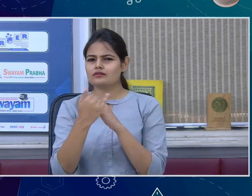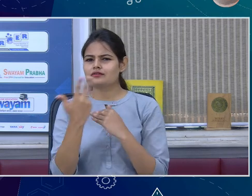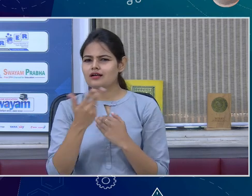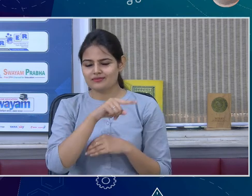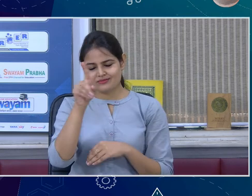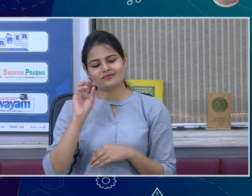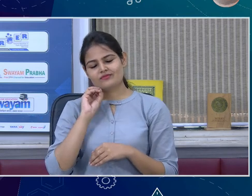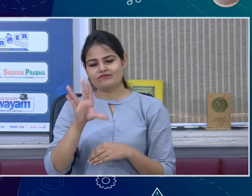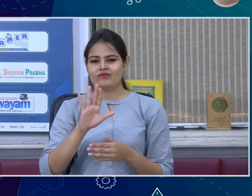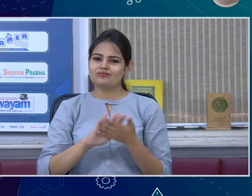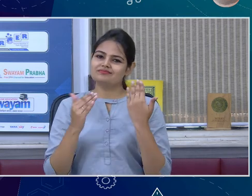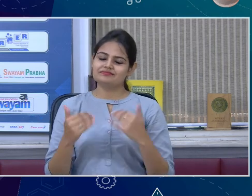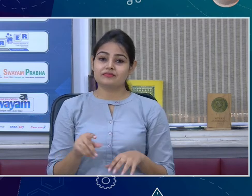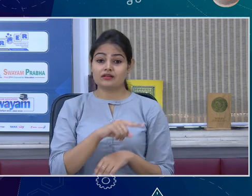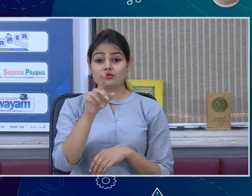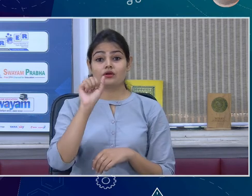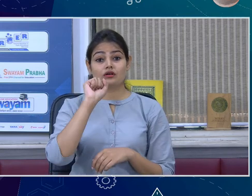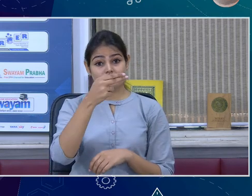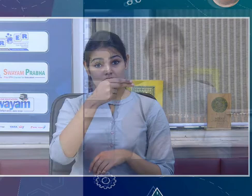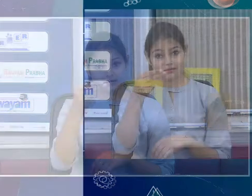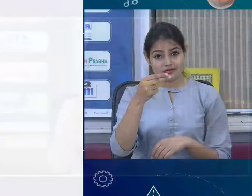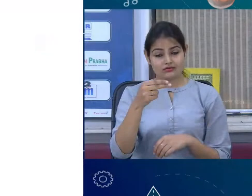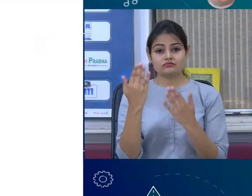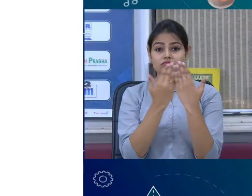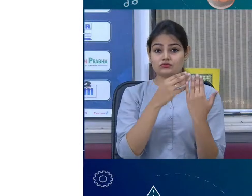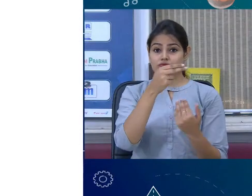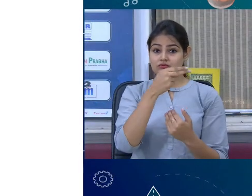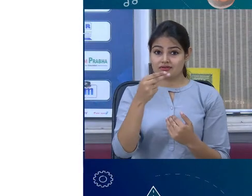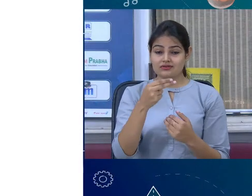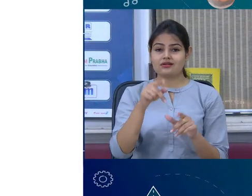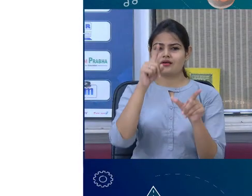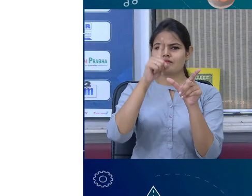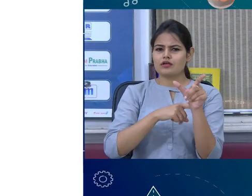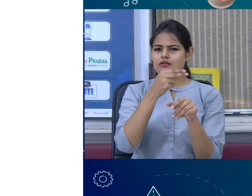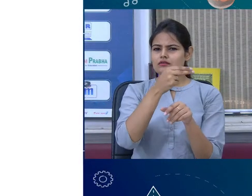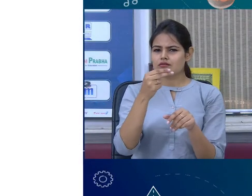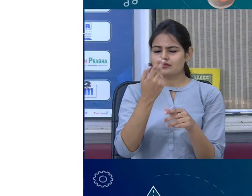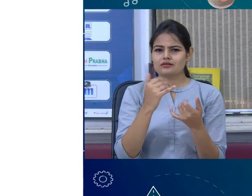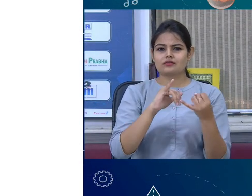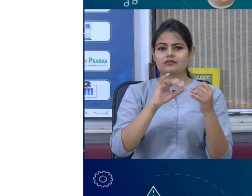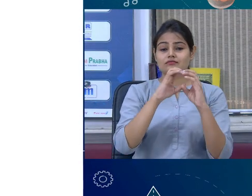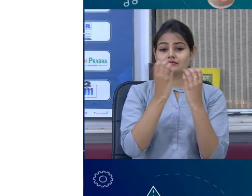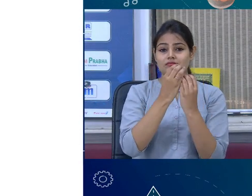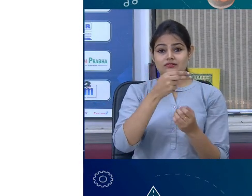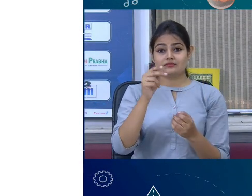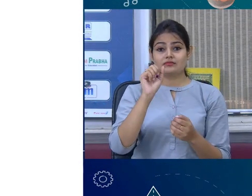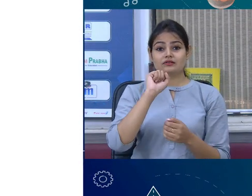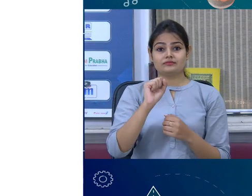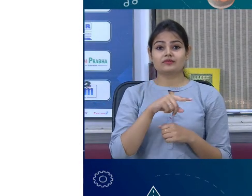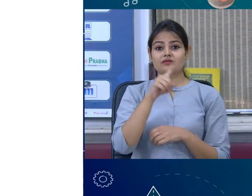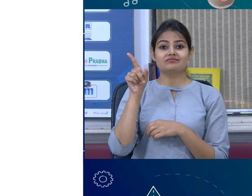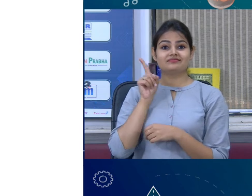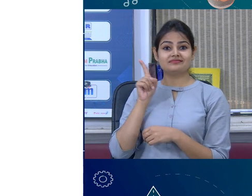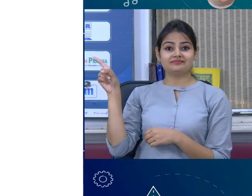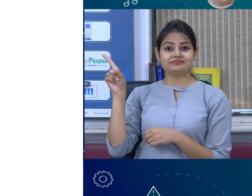लखिएगा उसमें आपको अपना नाम लिखना है उसकोल का नाम सेशन का नाम बता दीजेगा टीचर का नाम बता दीजेगा ये देखिए आपके स्क्रीन पर इस वक्त होमवक सब्मिशन फॉर्मेट